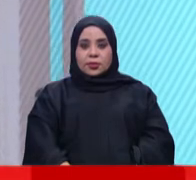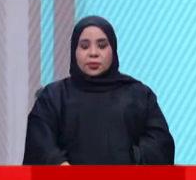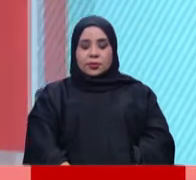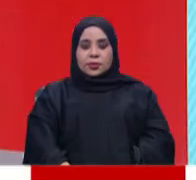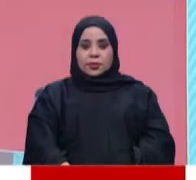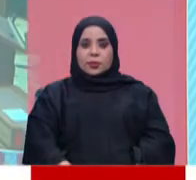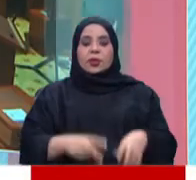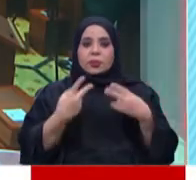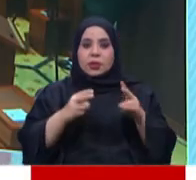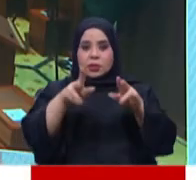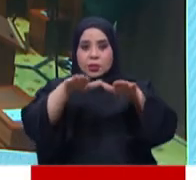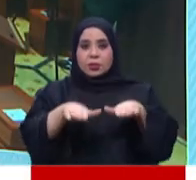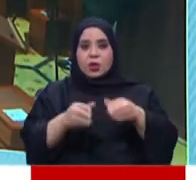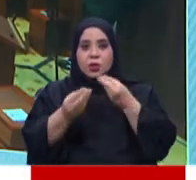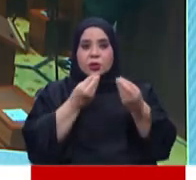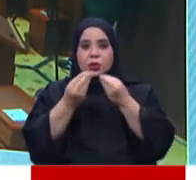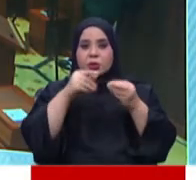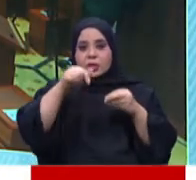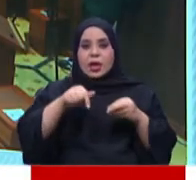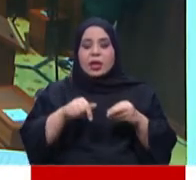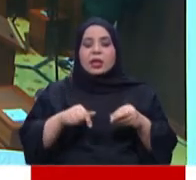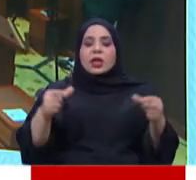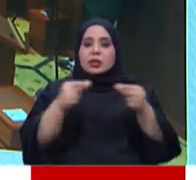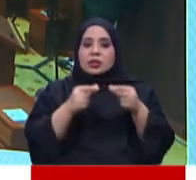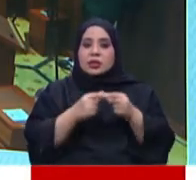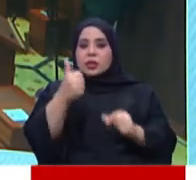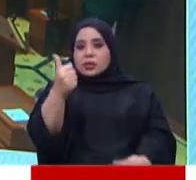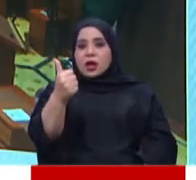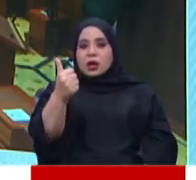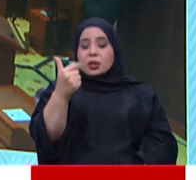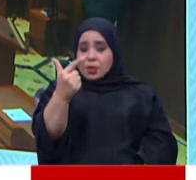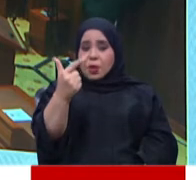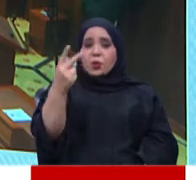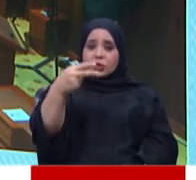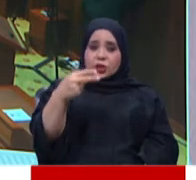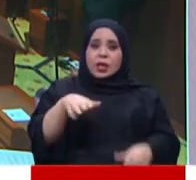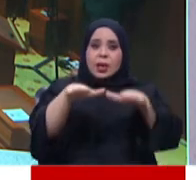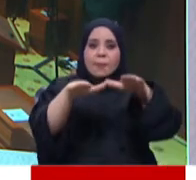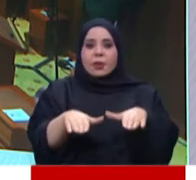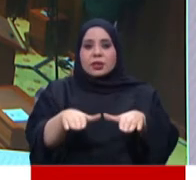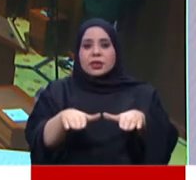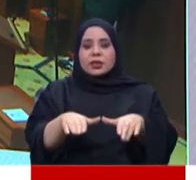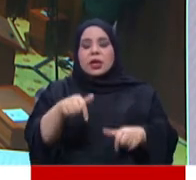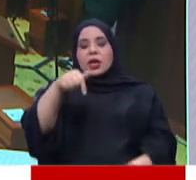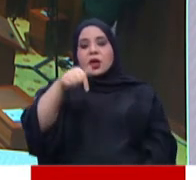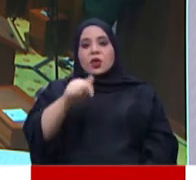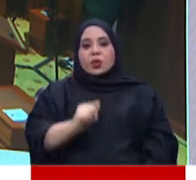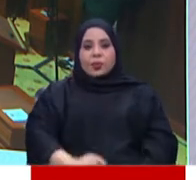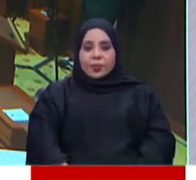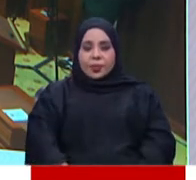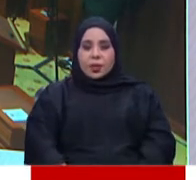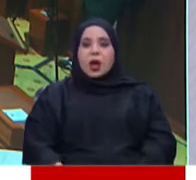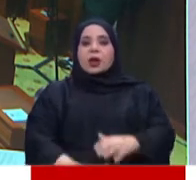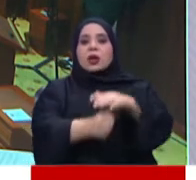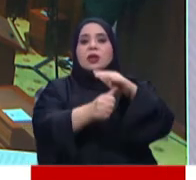عقد مجلس الشورى جلسته السابعة والعشرين للمجلس في دور الانعقاد الثالث من الفصل التشريعي